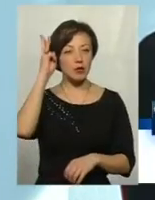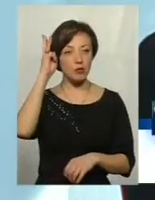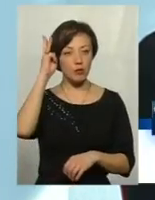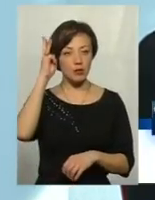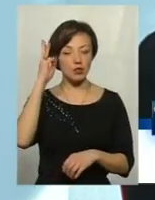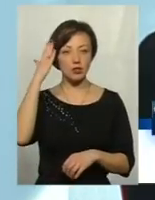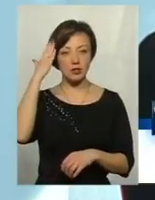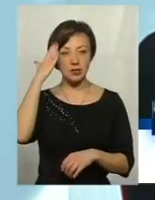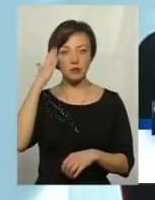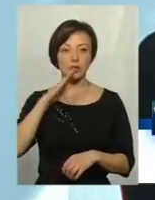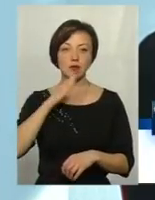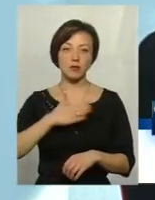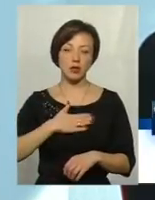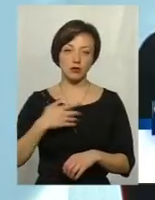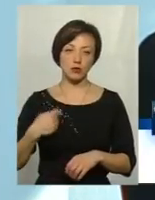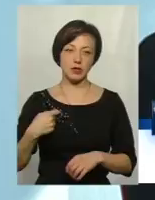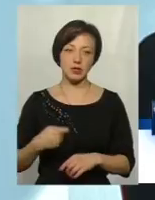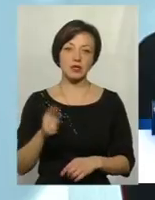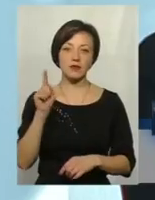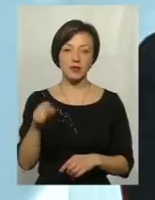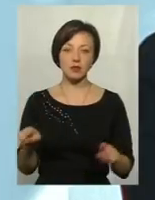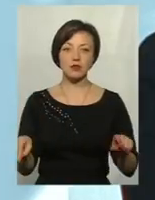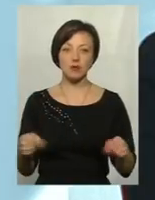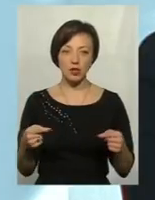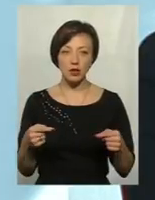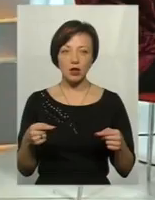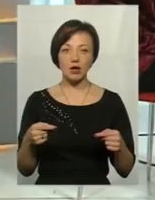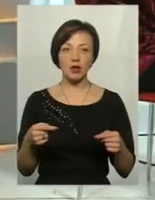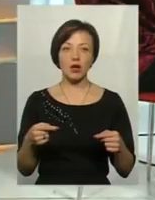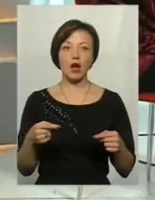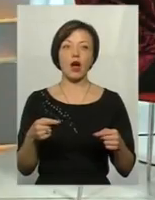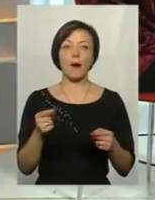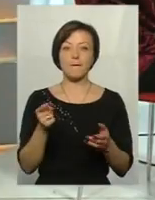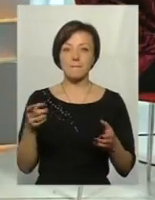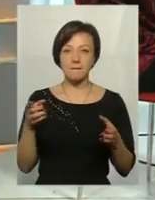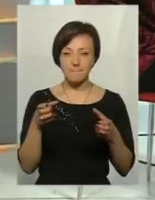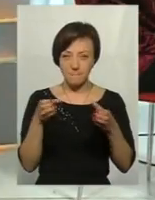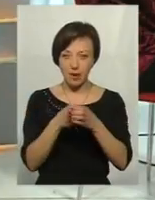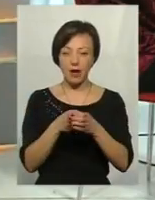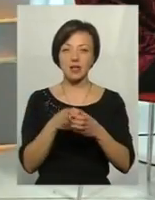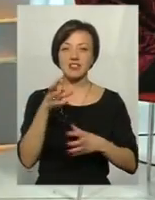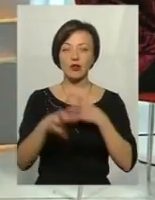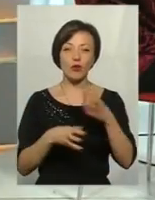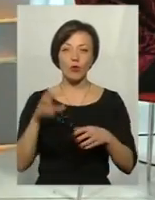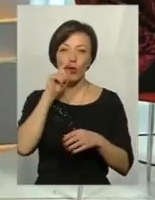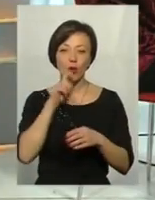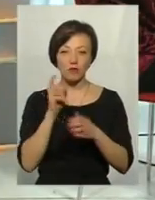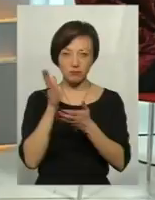здібностям нашого президента. Саме він створив проукраїнську світову коаліцію. Саме він